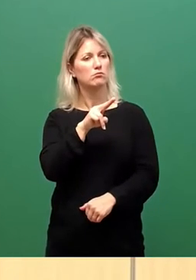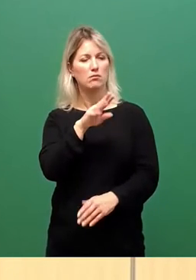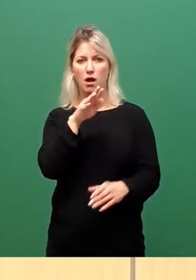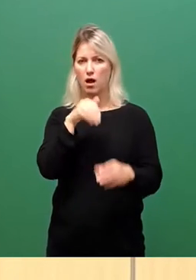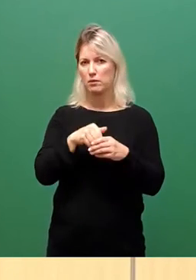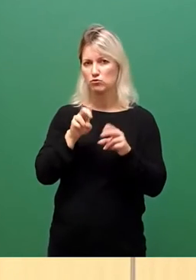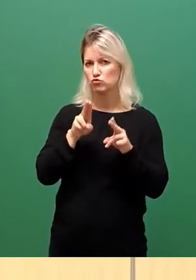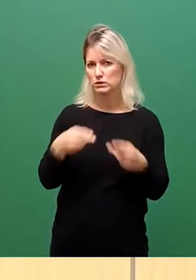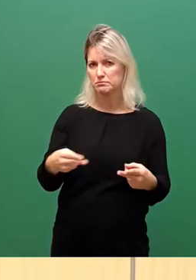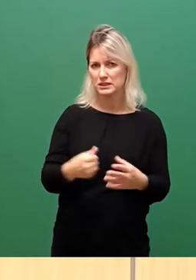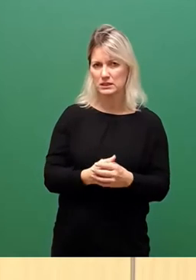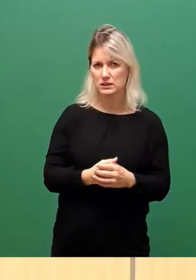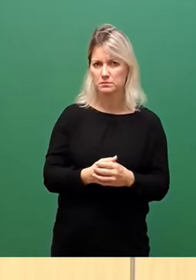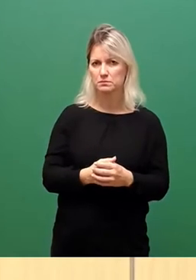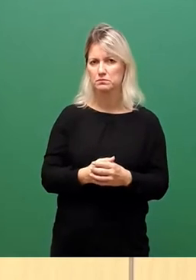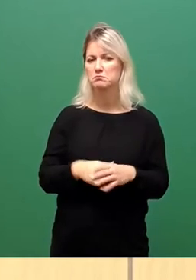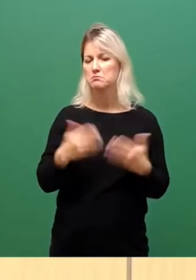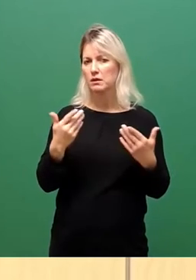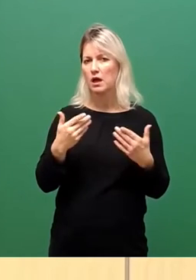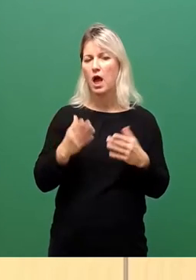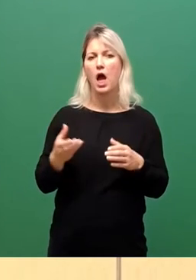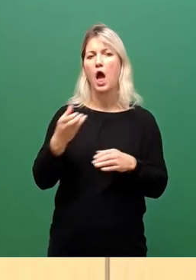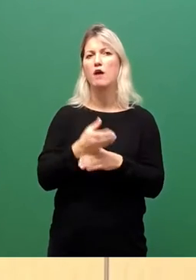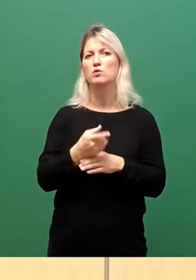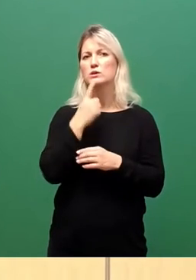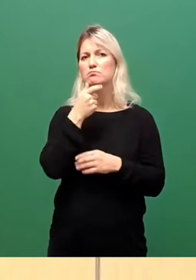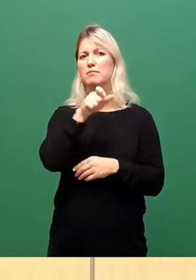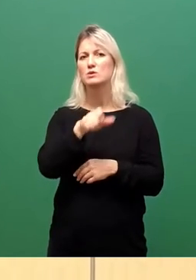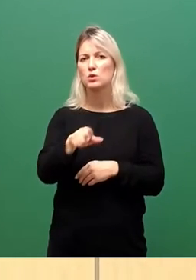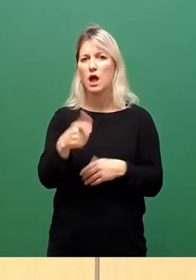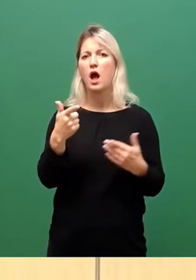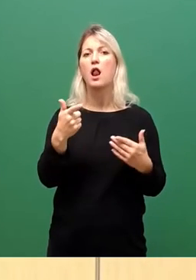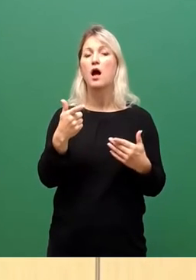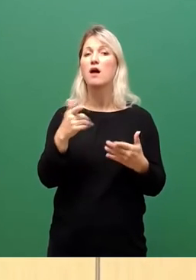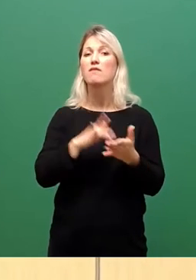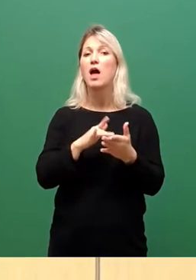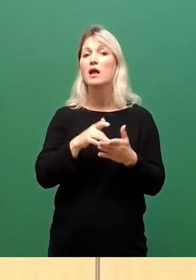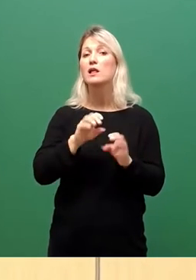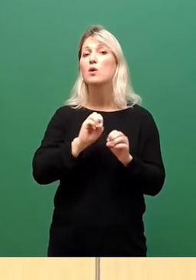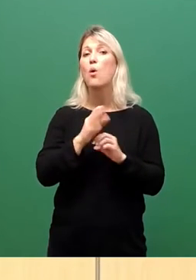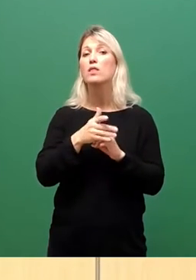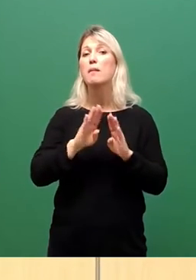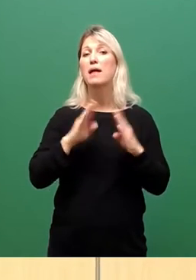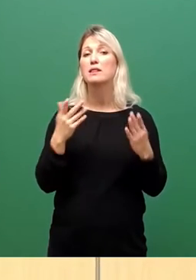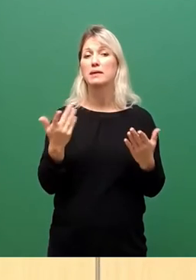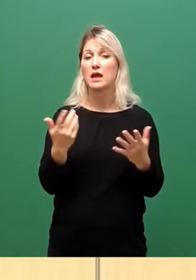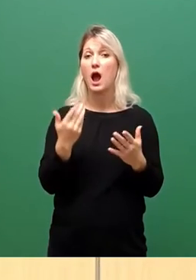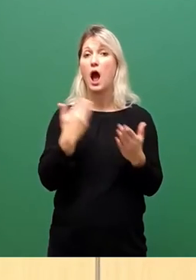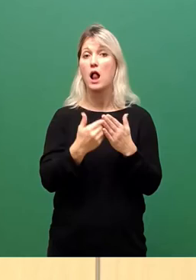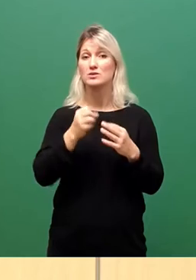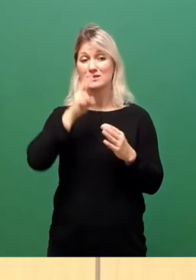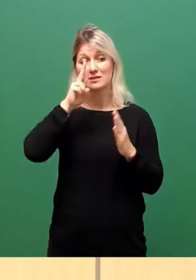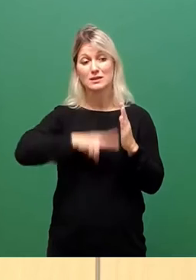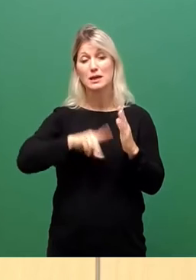Aufwuchs Personal im öffentlichen Gesundheitsdienst wegen Corona-Pandemie bis, wer es richtig gelesen hat, mindestens